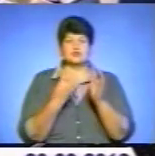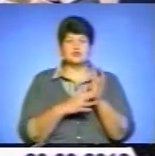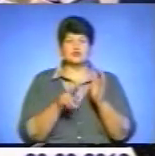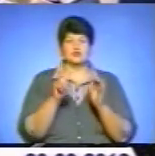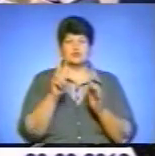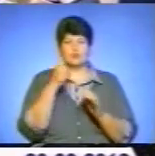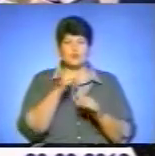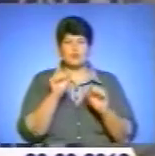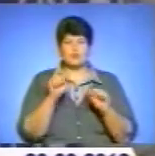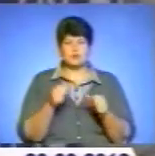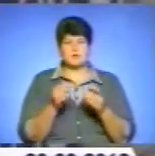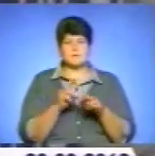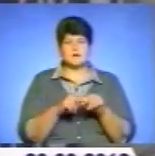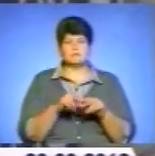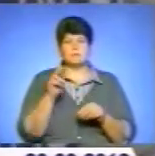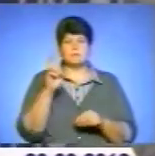БТІ.